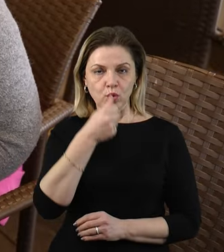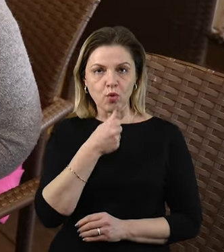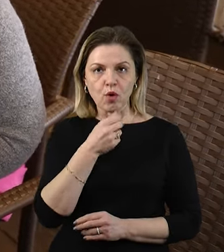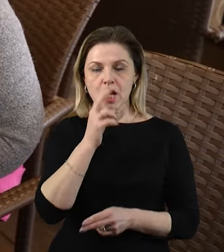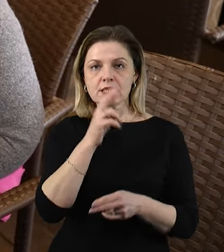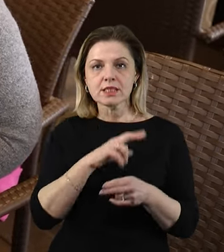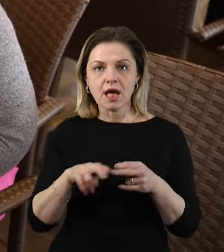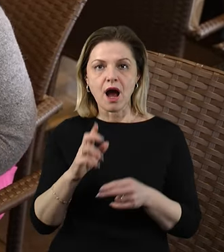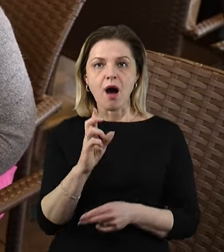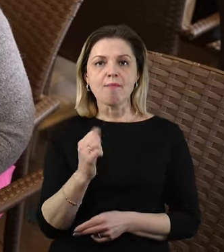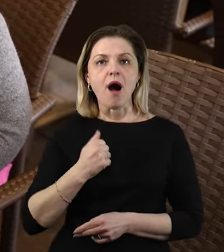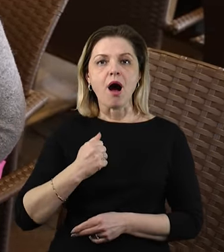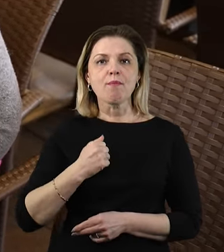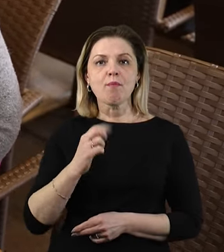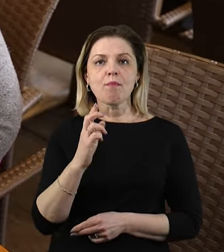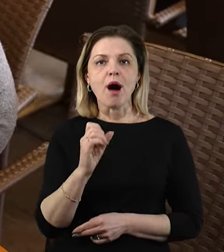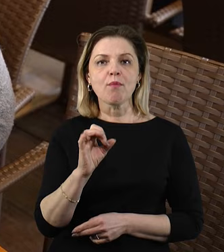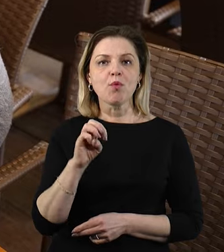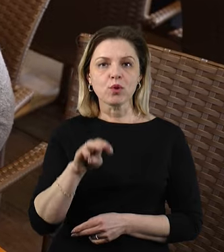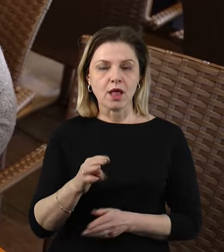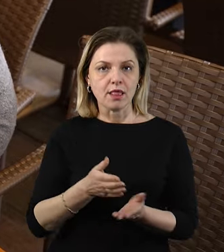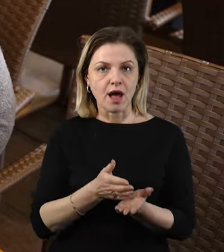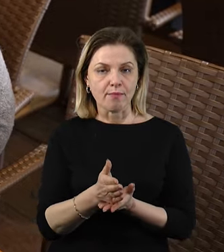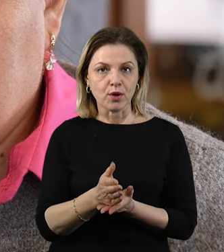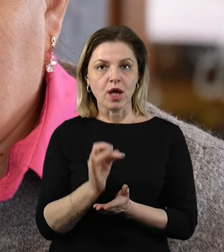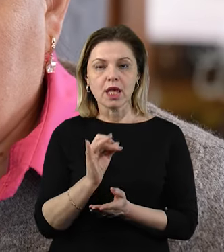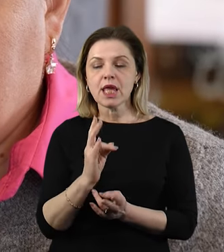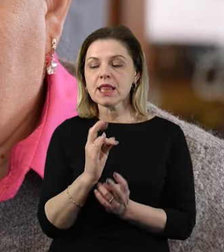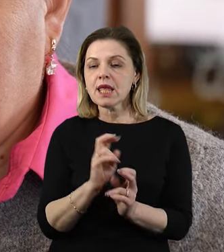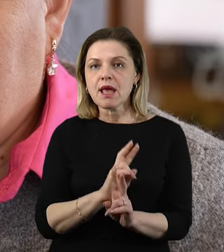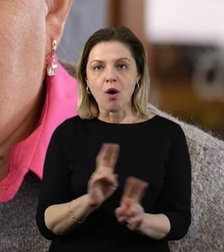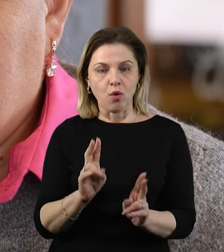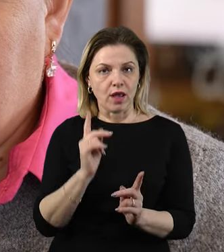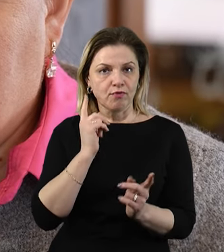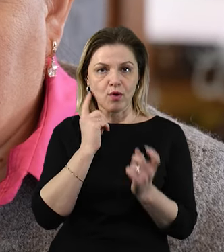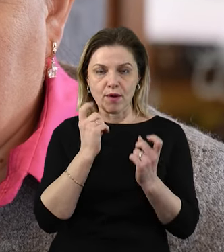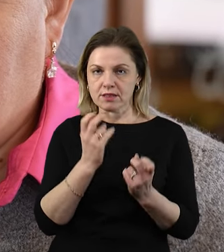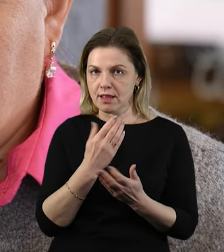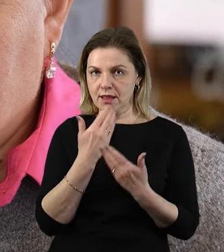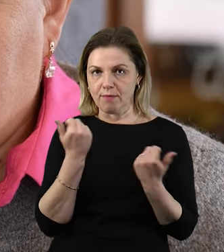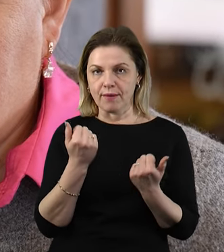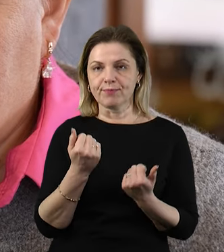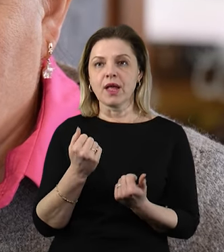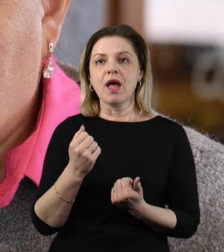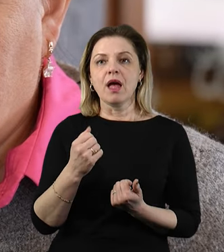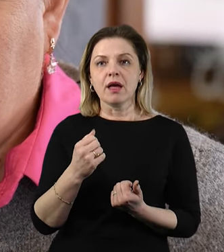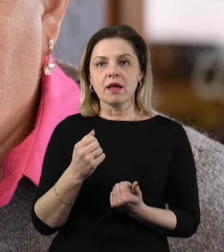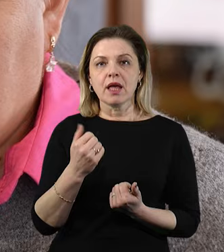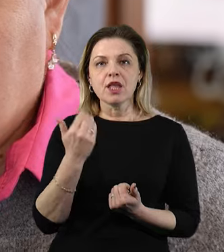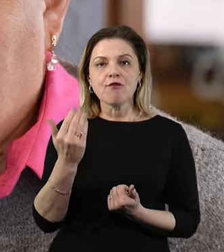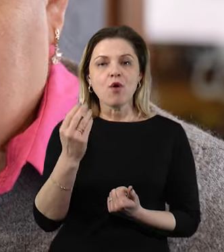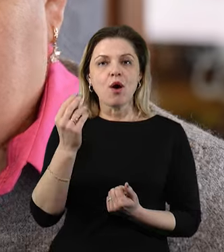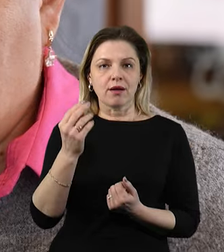Зник на Бахмутському напрямку разом з трьома побратимами. Відтоді жодної інформації про них немає. Псевдо-чоловіка –